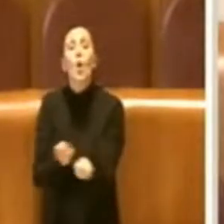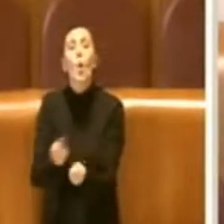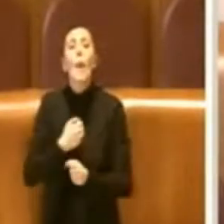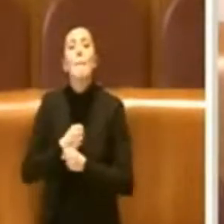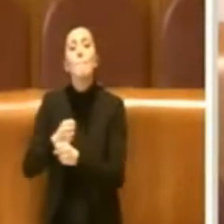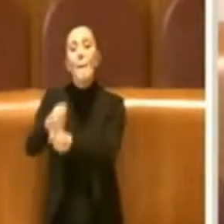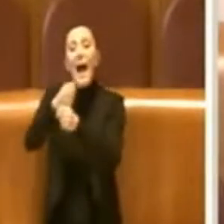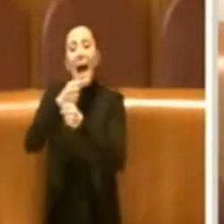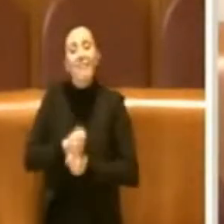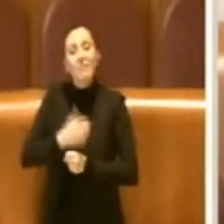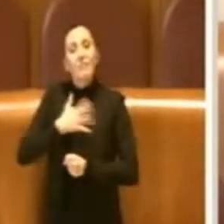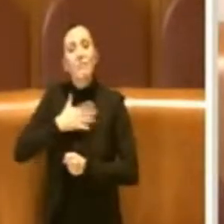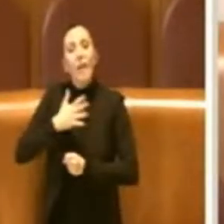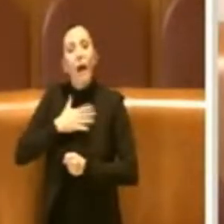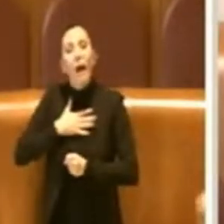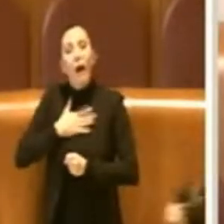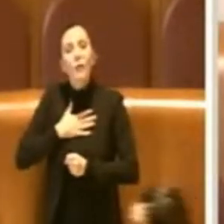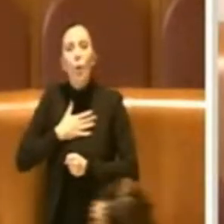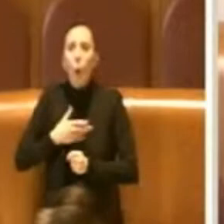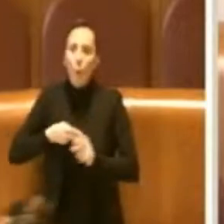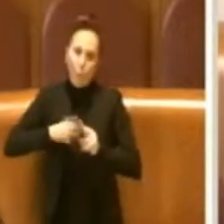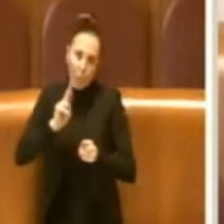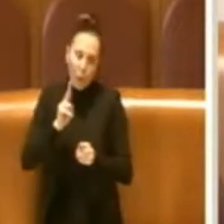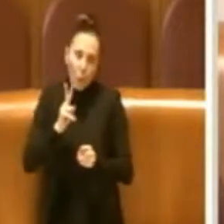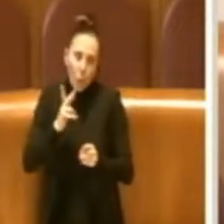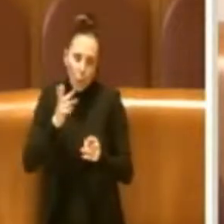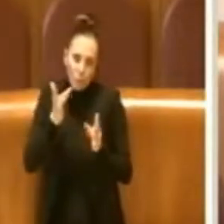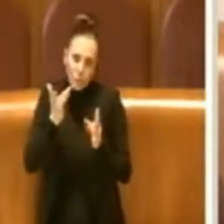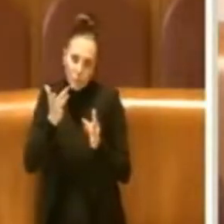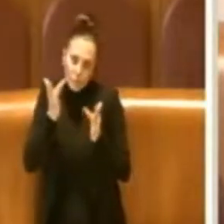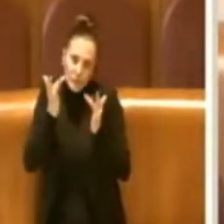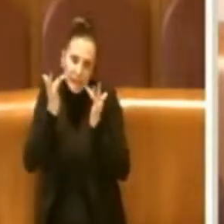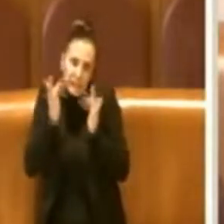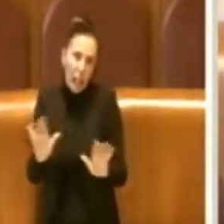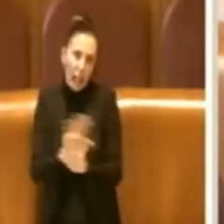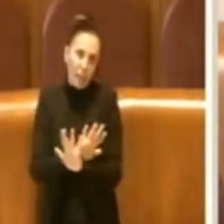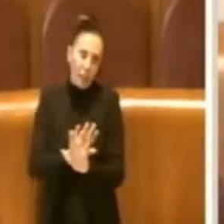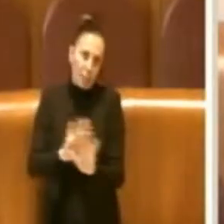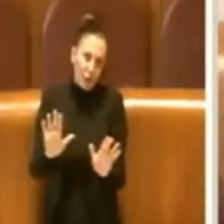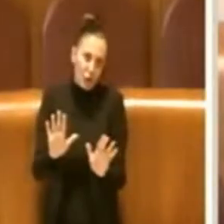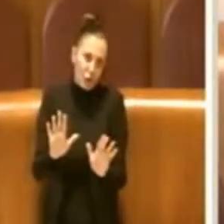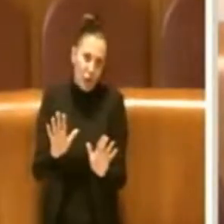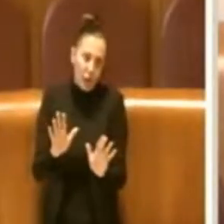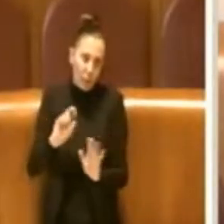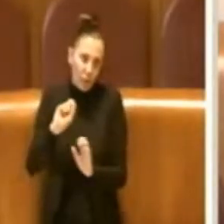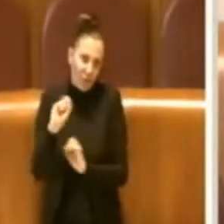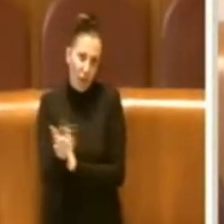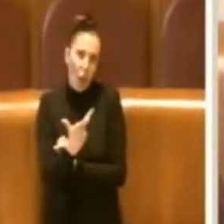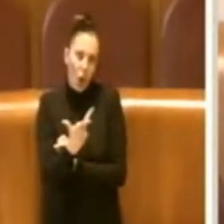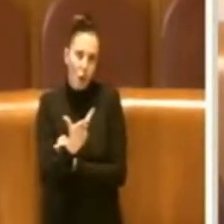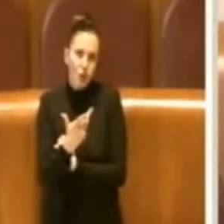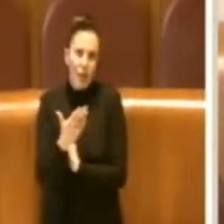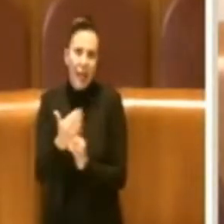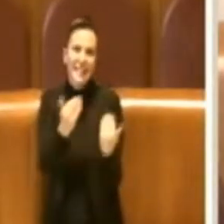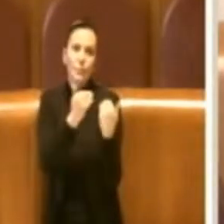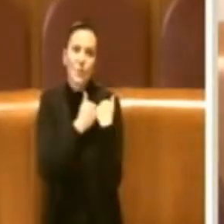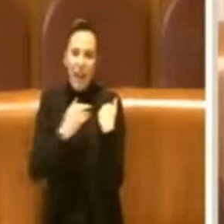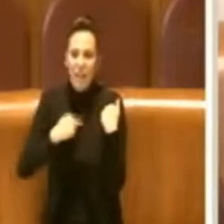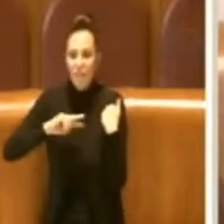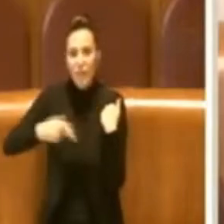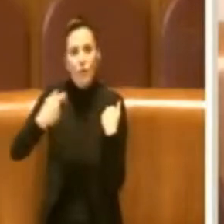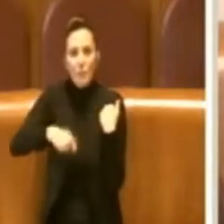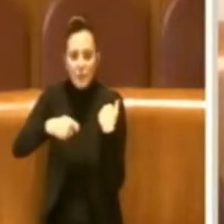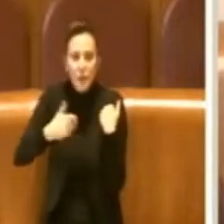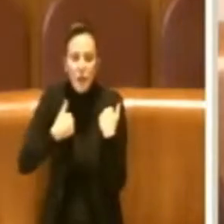che sia più agevole. Non dico agevole, più agevole. Le mie responsabilità in ufficio di presidenza me le sono